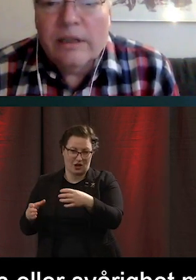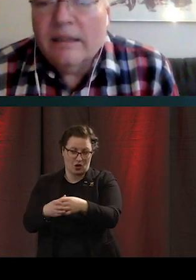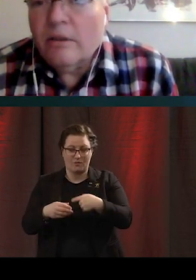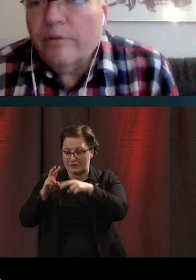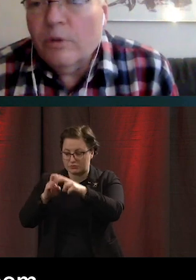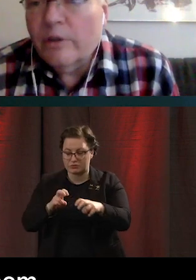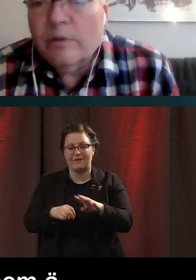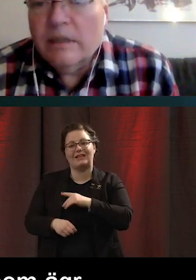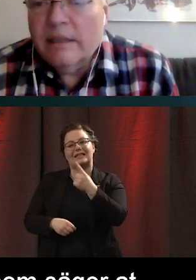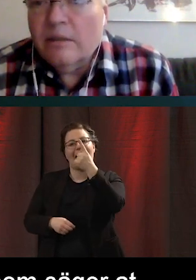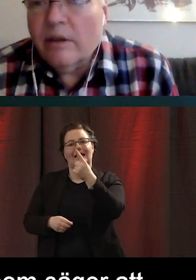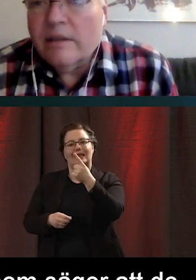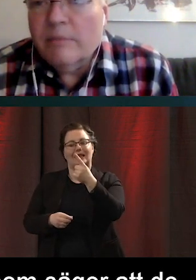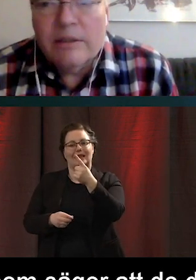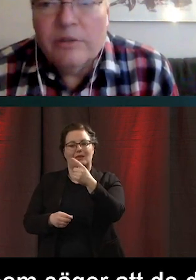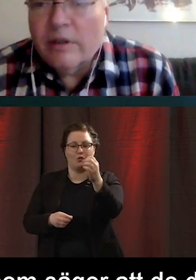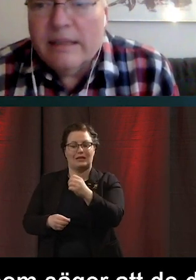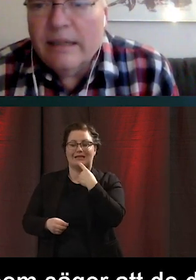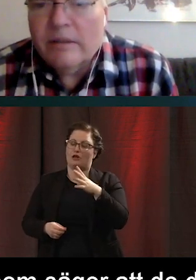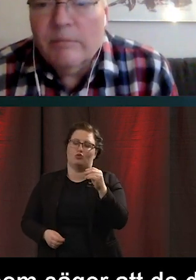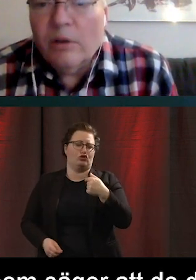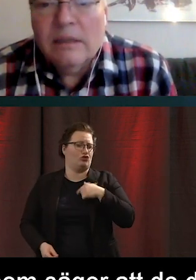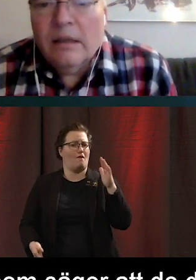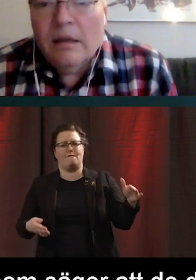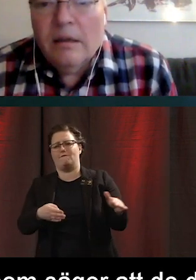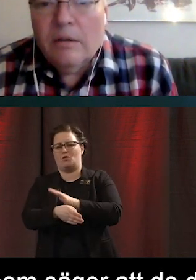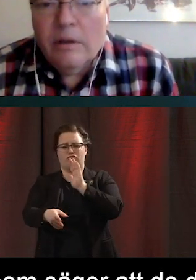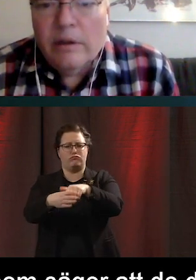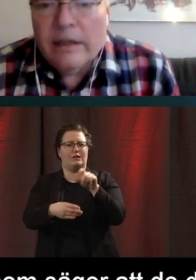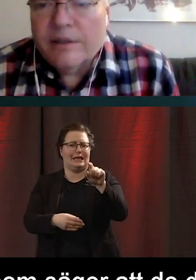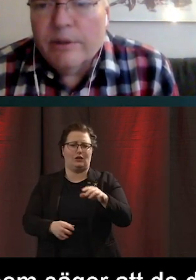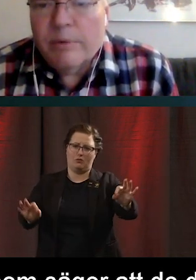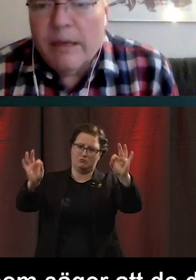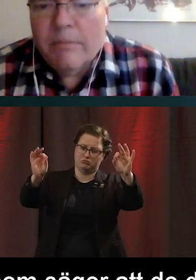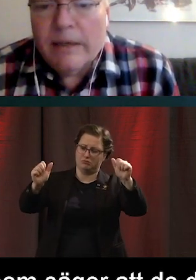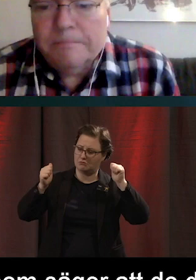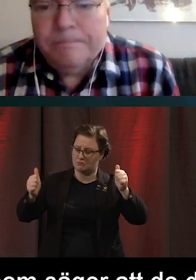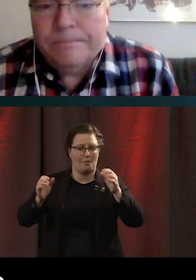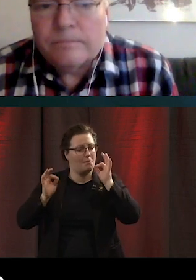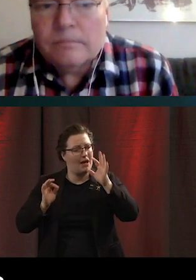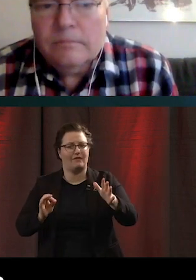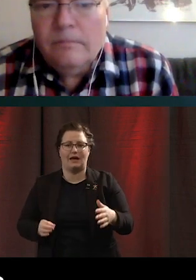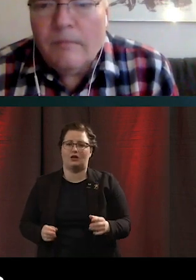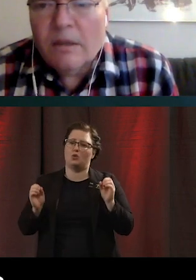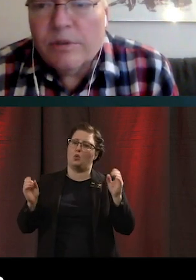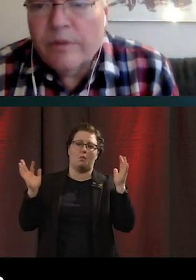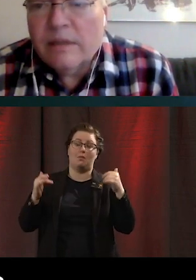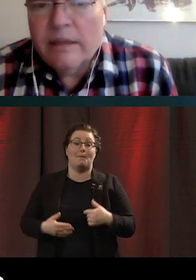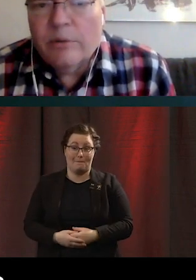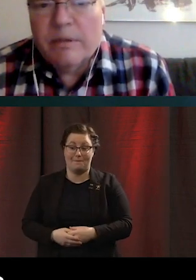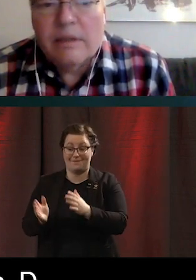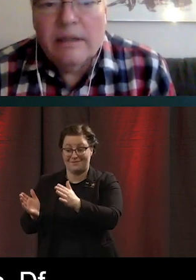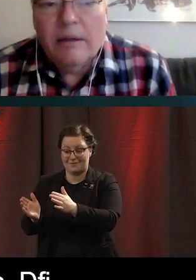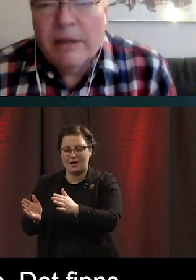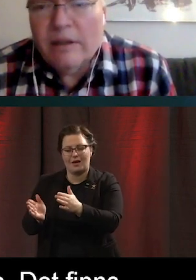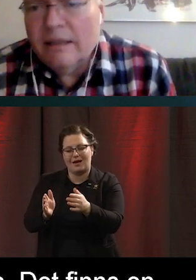att jag deltar fullt ut i det digitala samhället. Jag tycker det är jättebra. Jag har inga större problem med det. Och så finns det